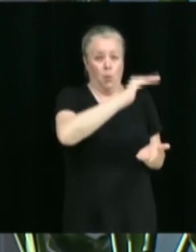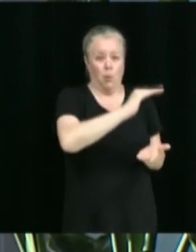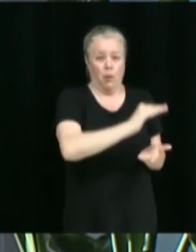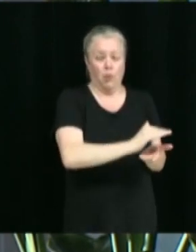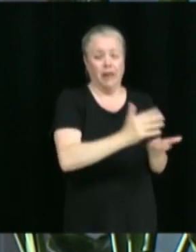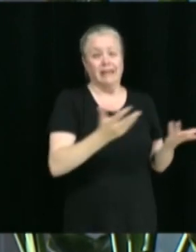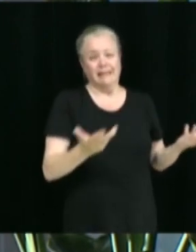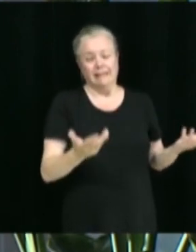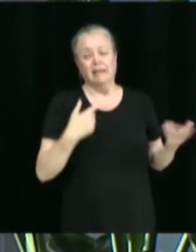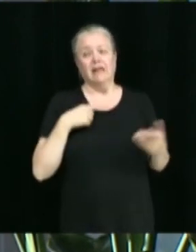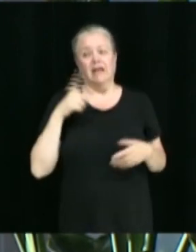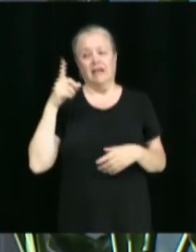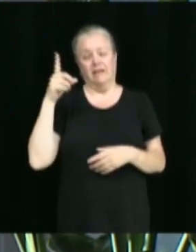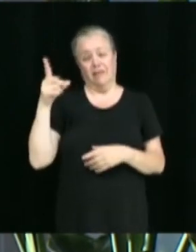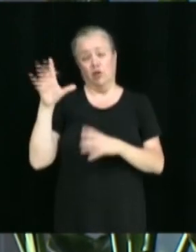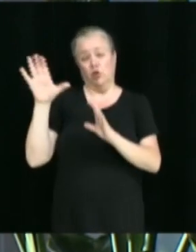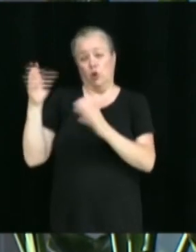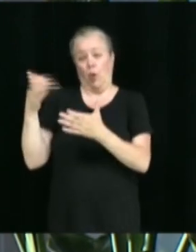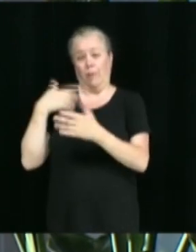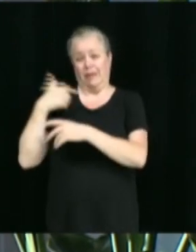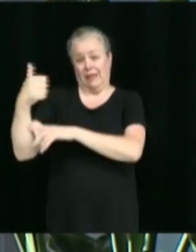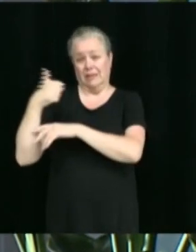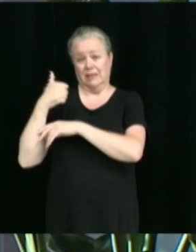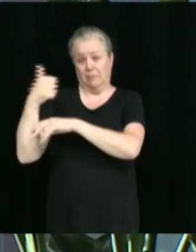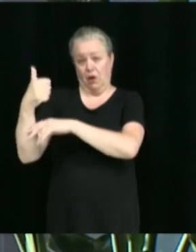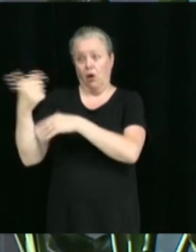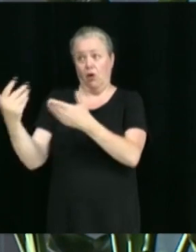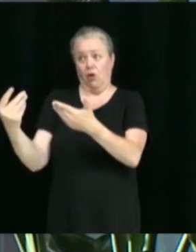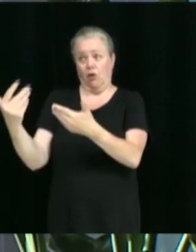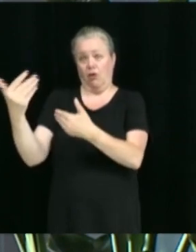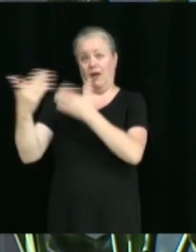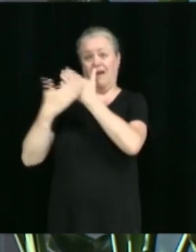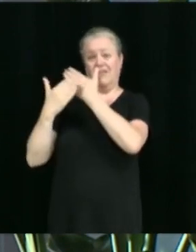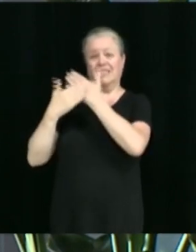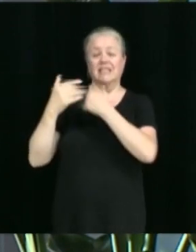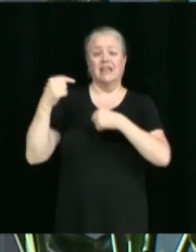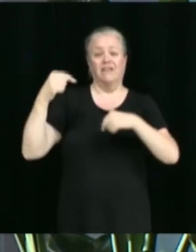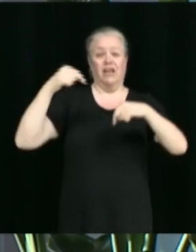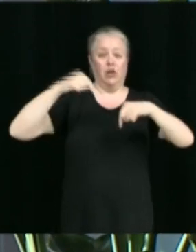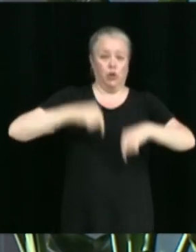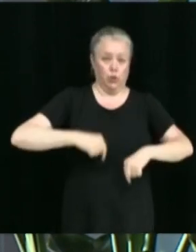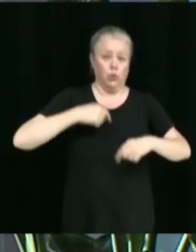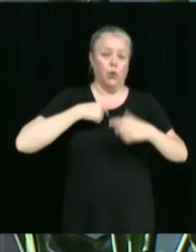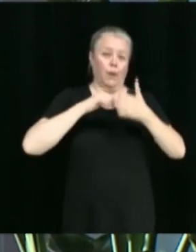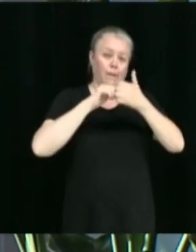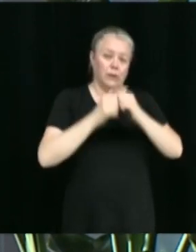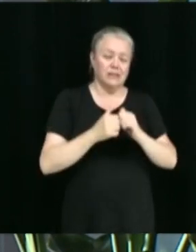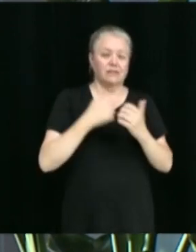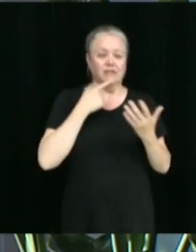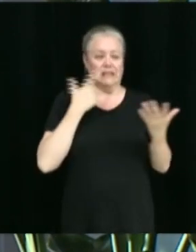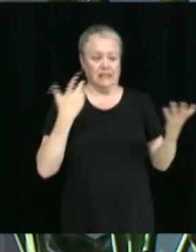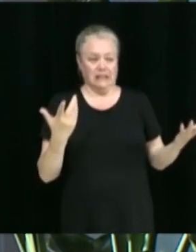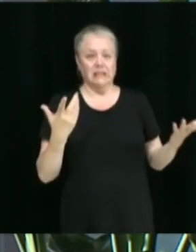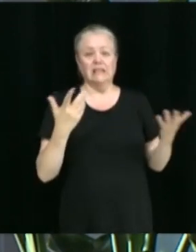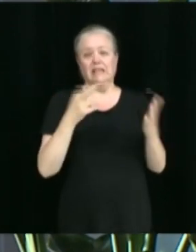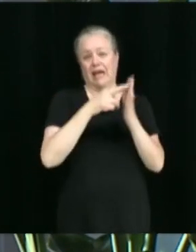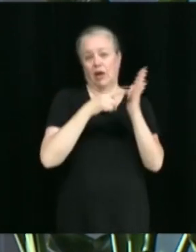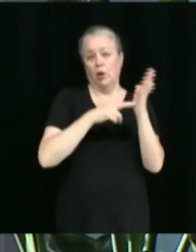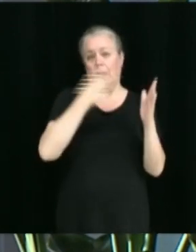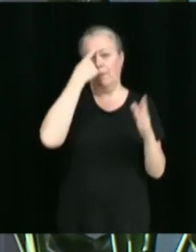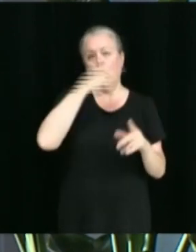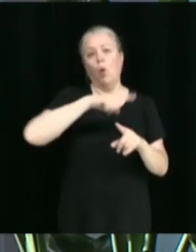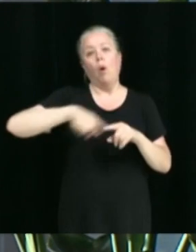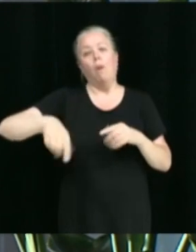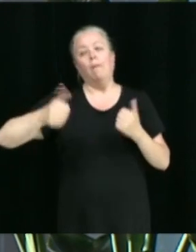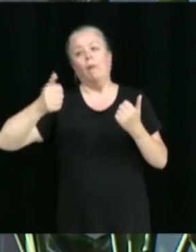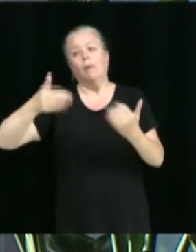division des transports. Les amendes ont été modifiées. Pour éviter de modifier notre règlement à chaque modification de la loi, notre règlement fera référence à la